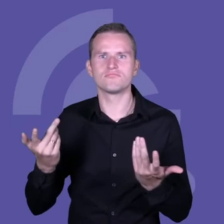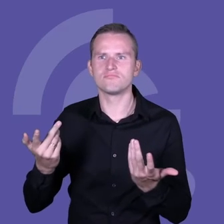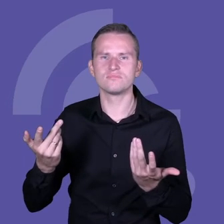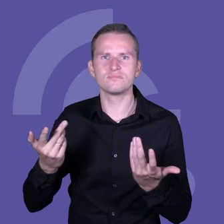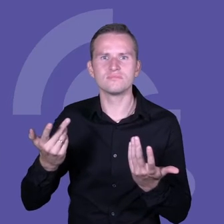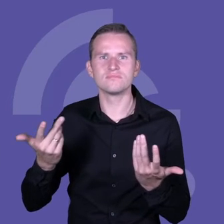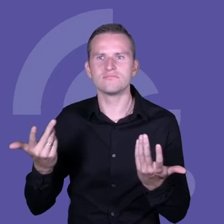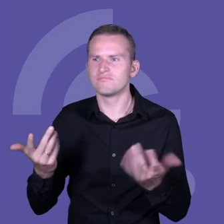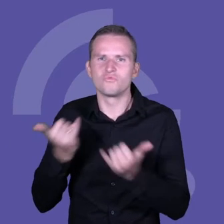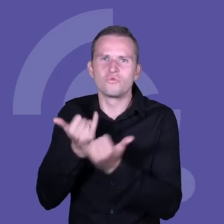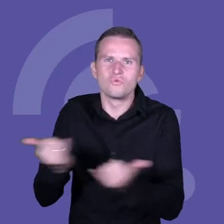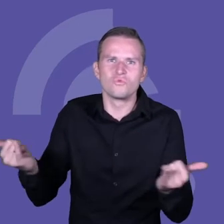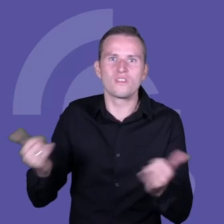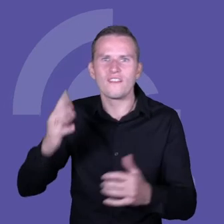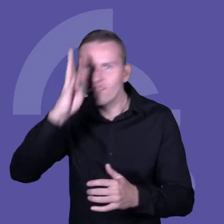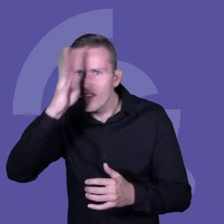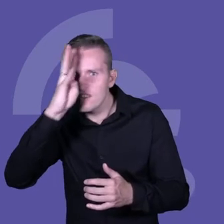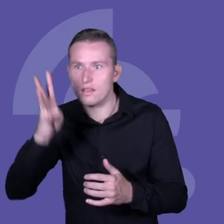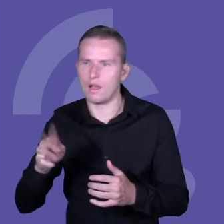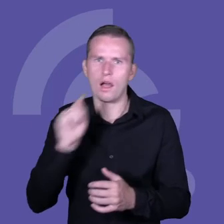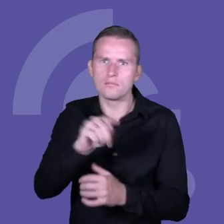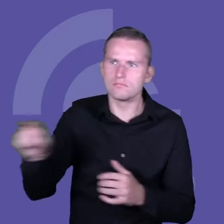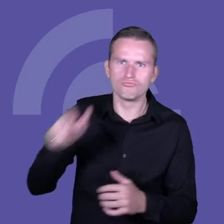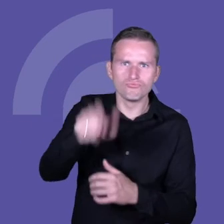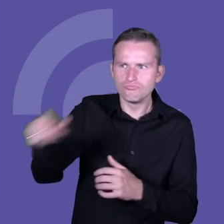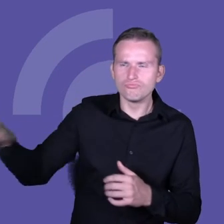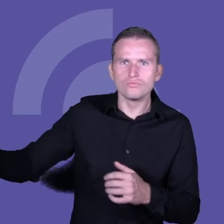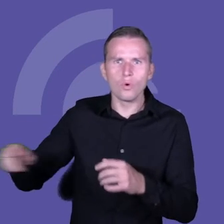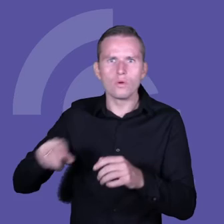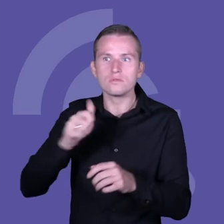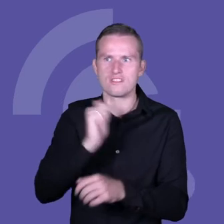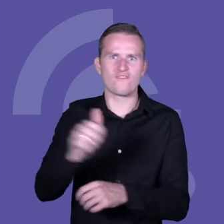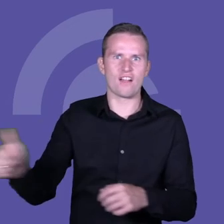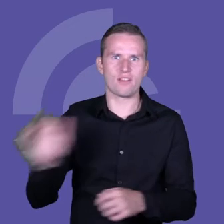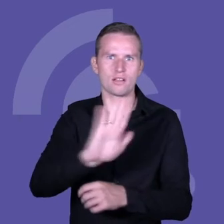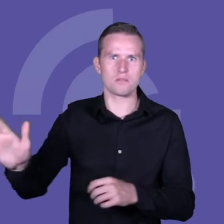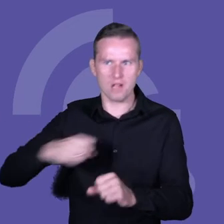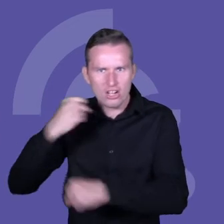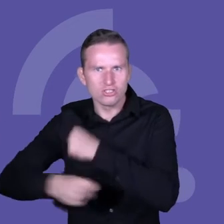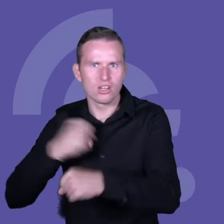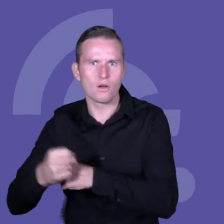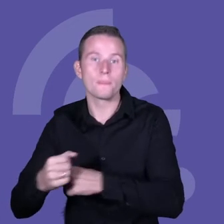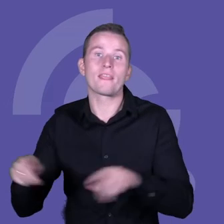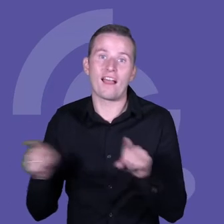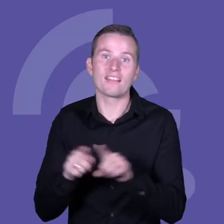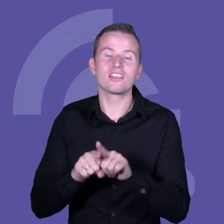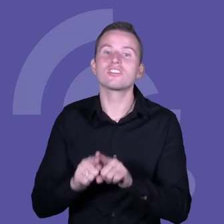ale przede wszystkim te kompetencje miękkie, czyli proinnowacyjne, bez których tak duży